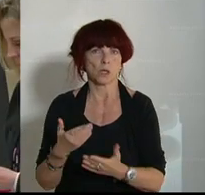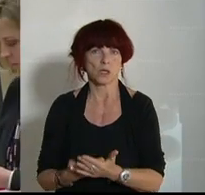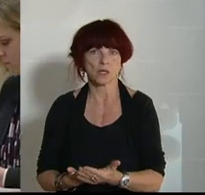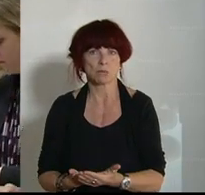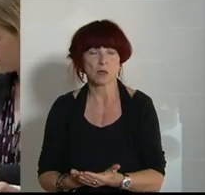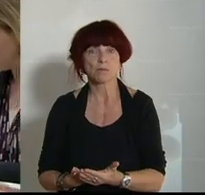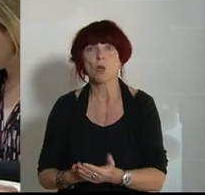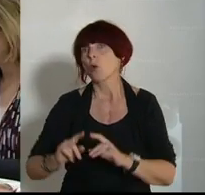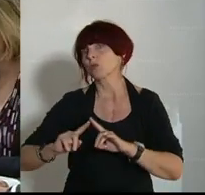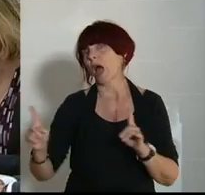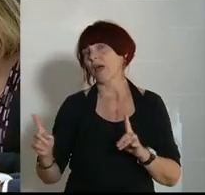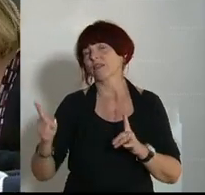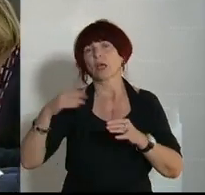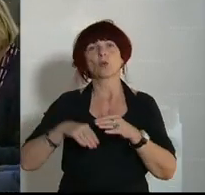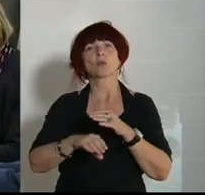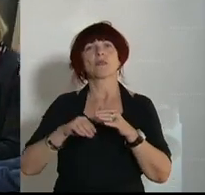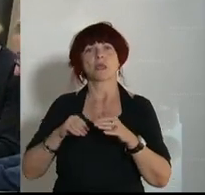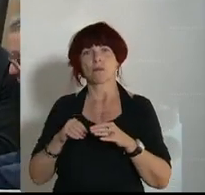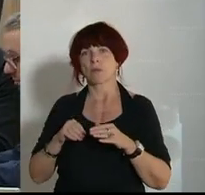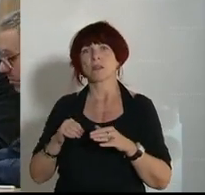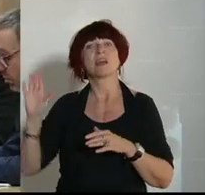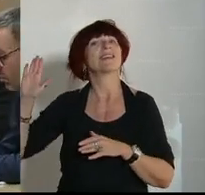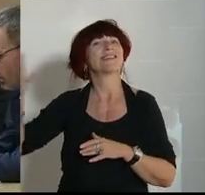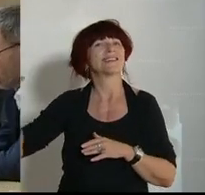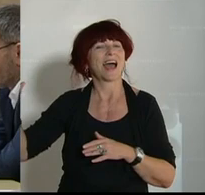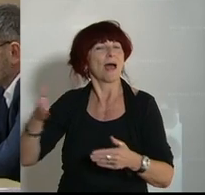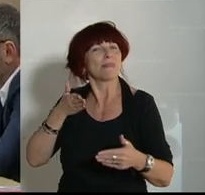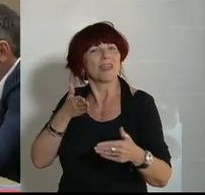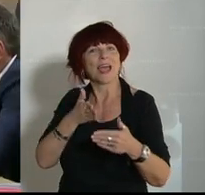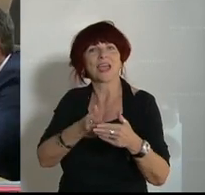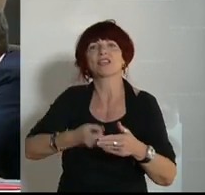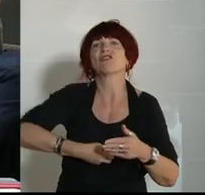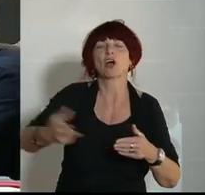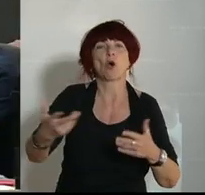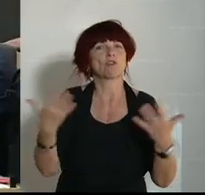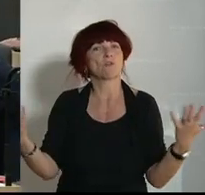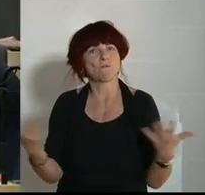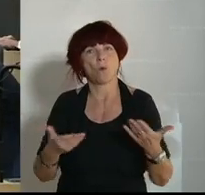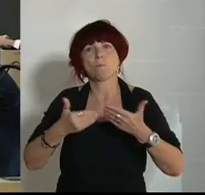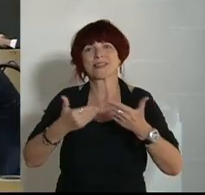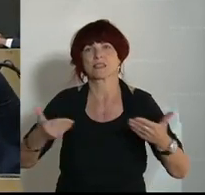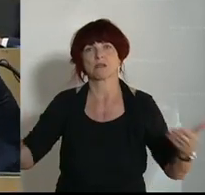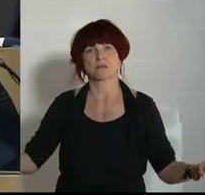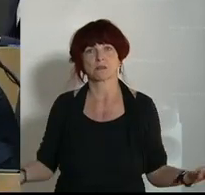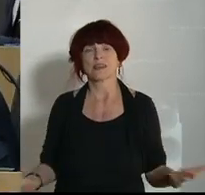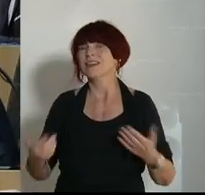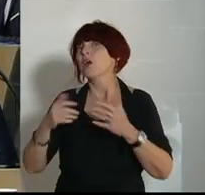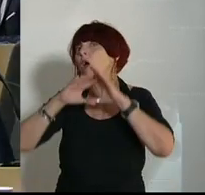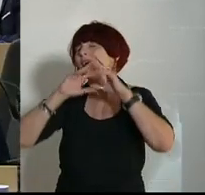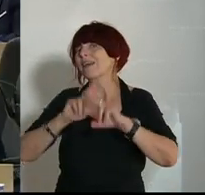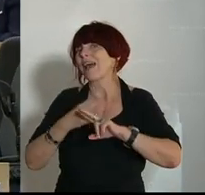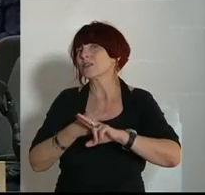Unternehmen ist der direkte Messeverkauf ihr Geschäftsmodell. Österreichweit sprechen wir davon 7.000 Firmen